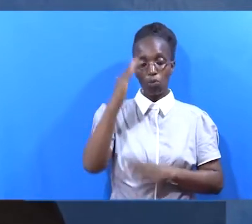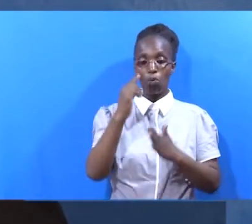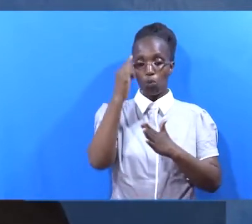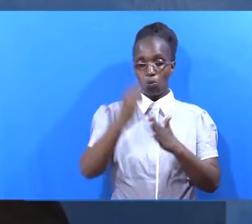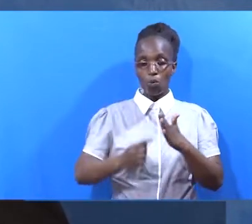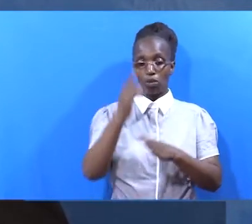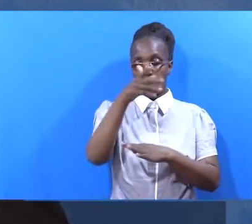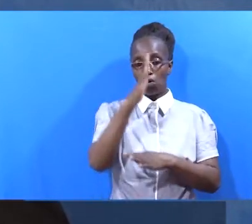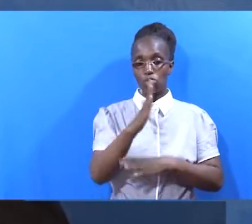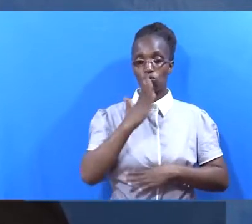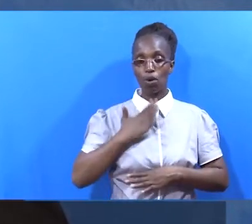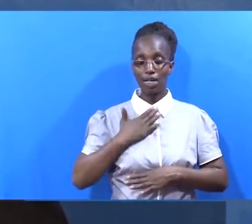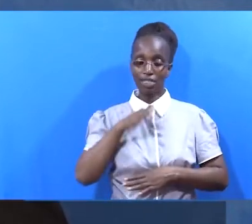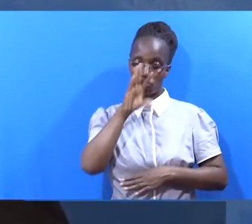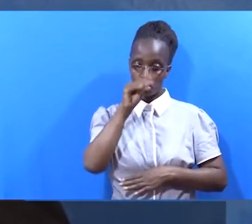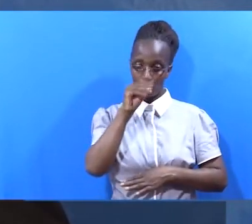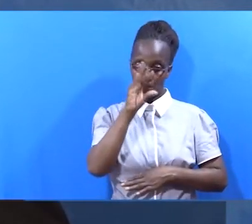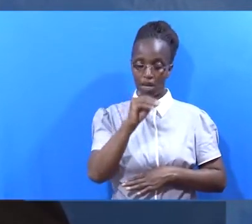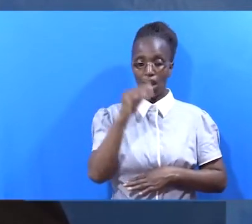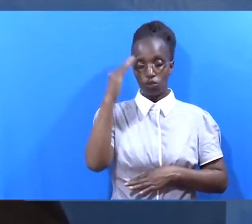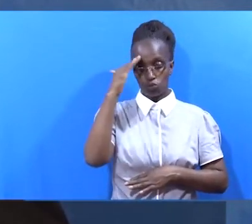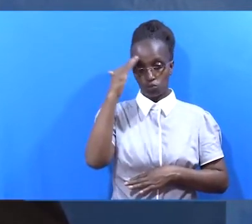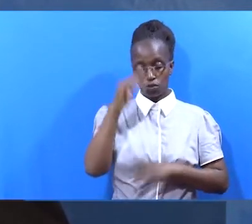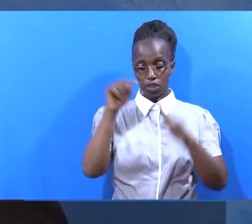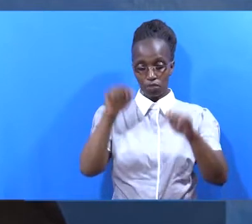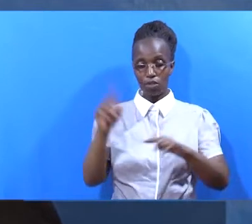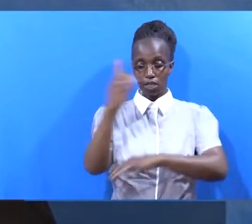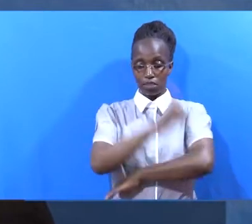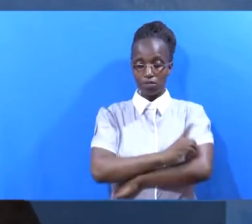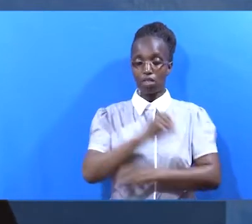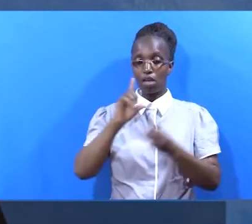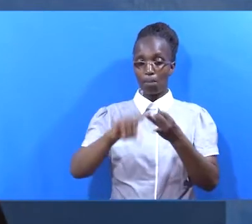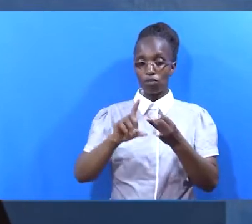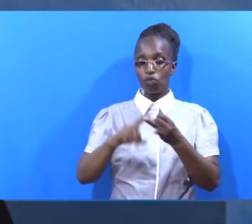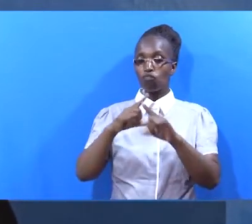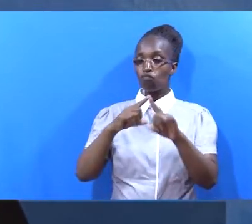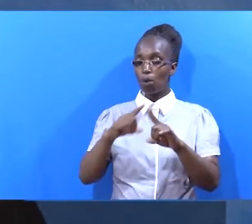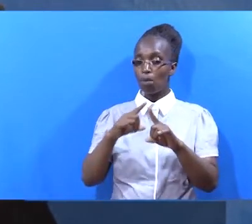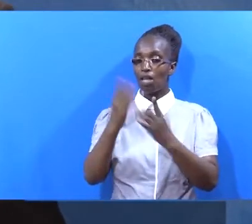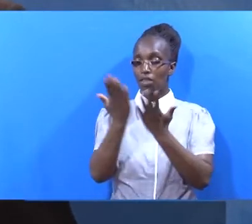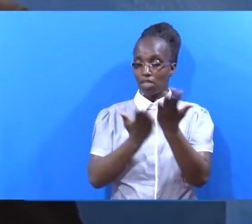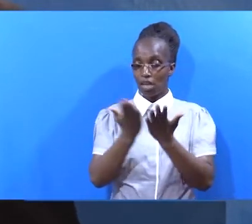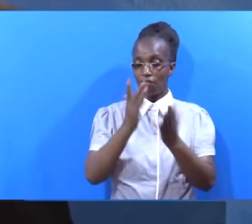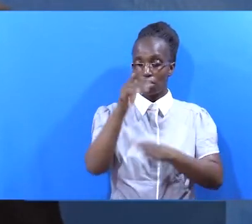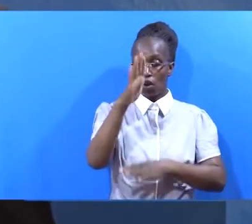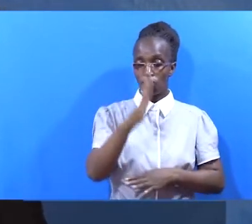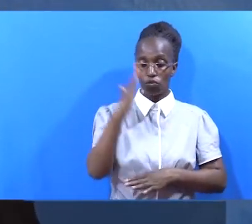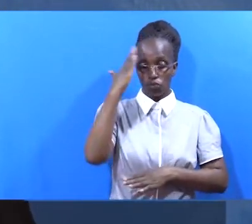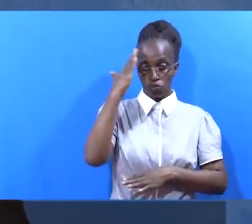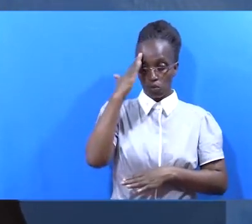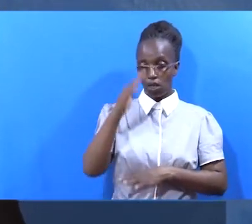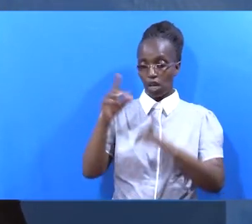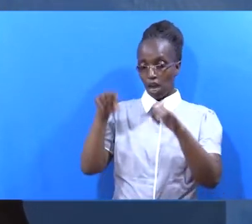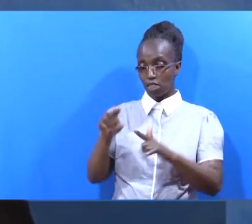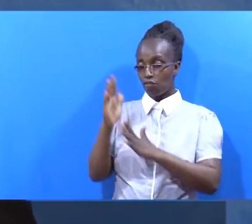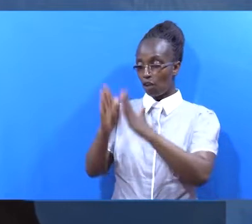mungu Na tujue ni yepi ambayo mwenyezi mungu anataka tozumziwe siku ya leo Na tujue siku ya leo, na pia kutoka kwa mtumishu wa mungu Tujue ni